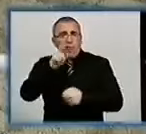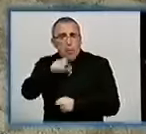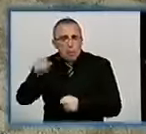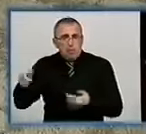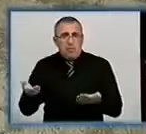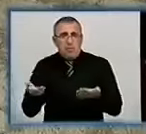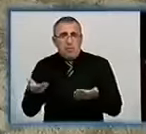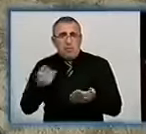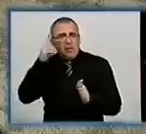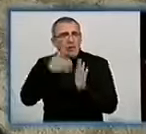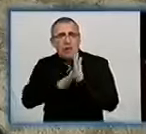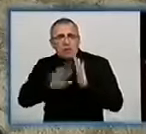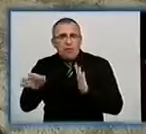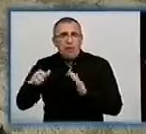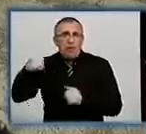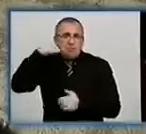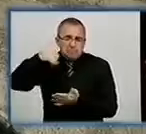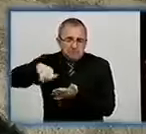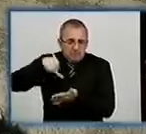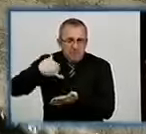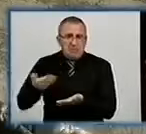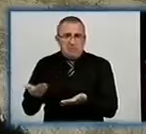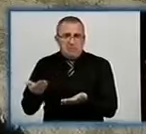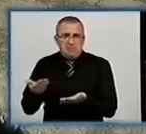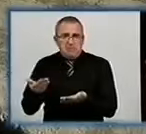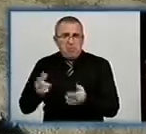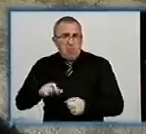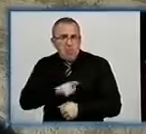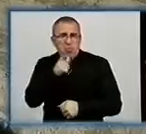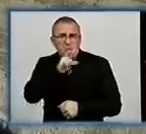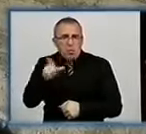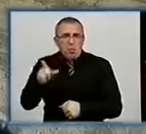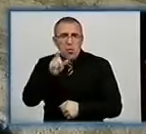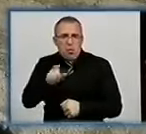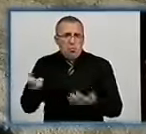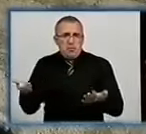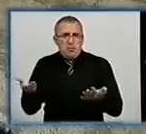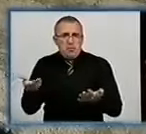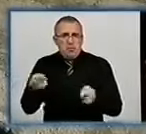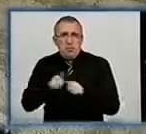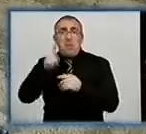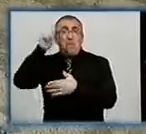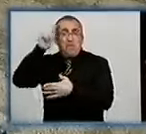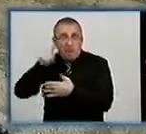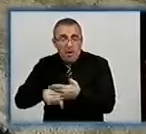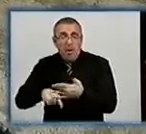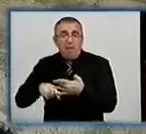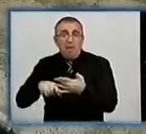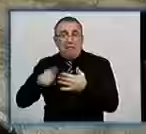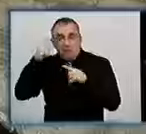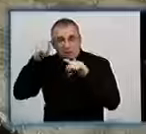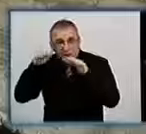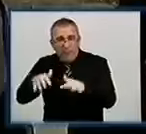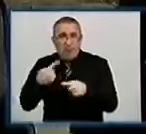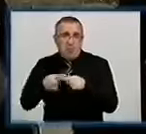незрозумілі дзвінки по телефону і обдурюють людей, якимось чином люди, так би мовити, вірять і ведуться ось на такі